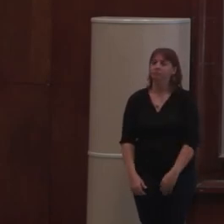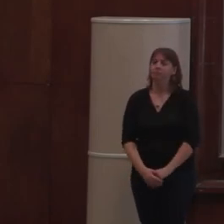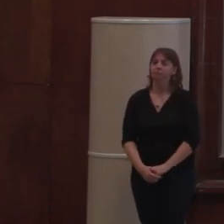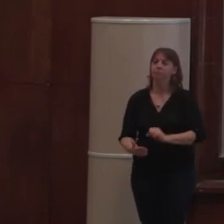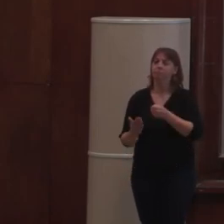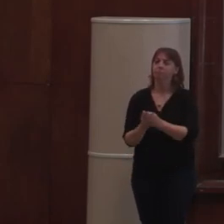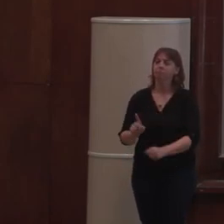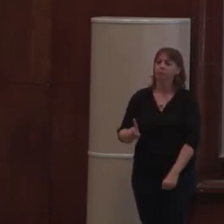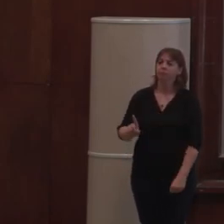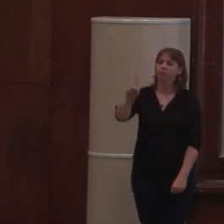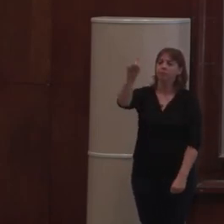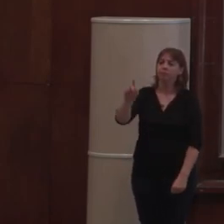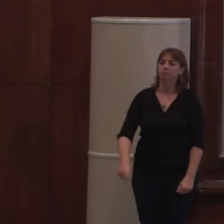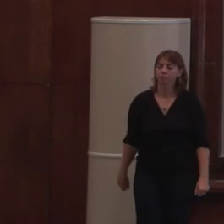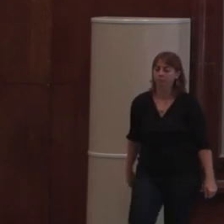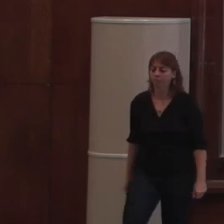Oui ?